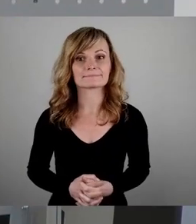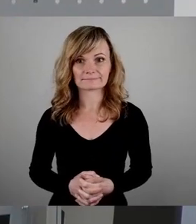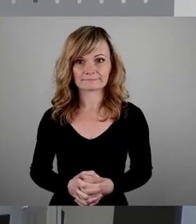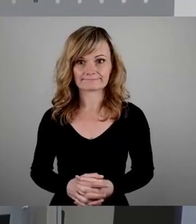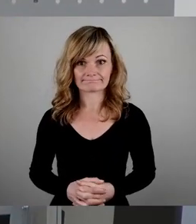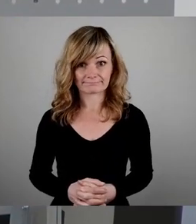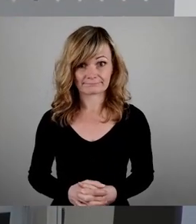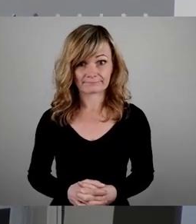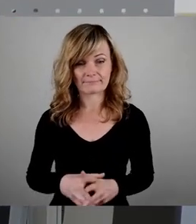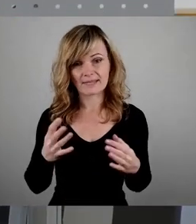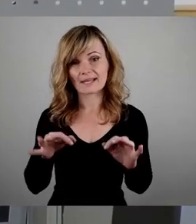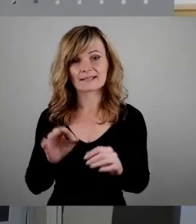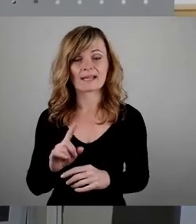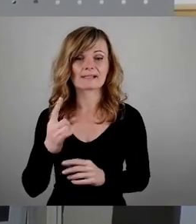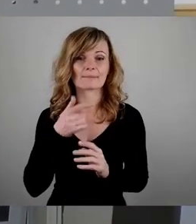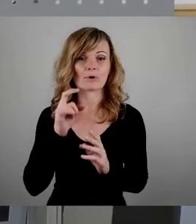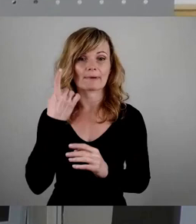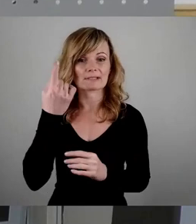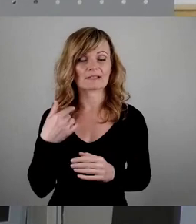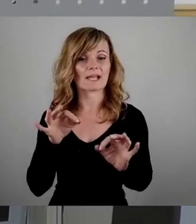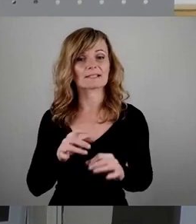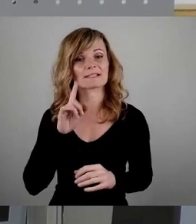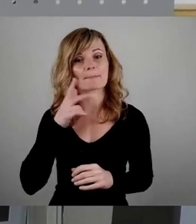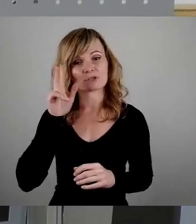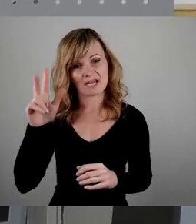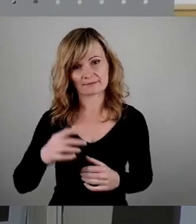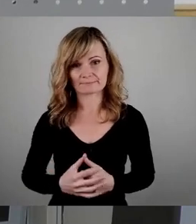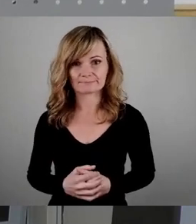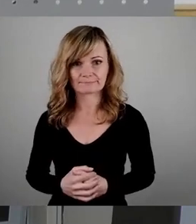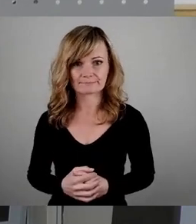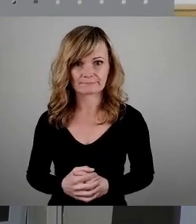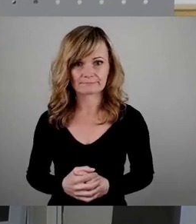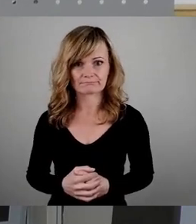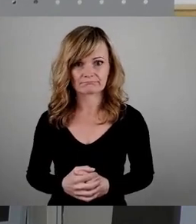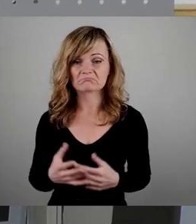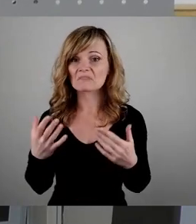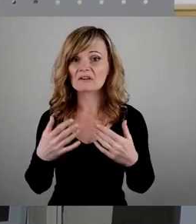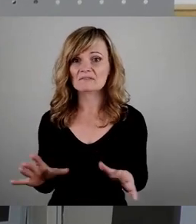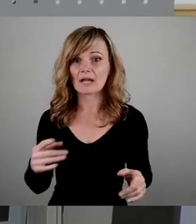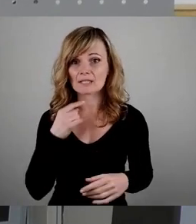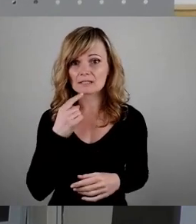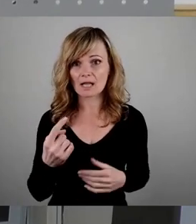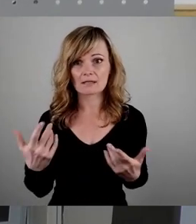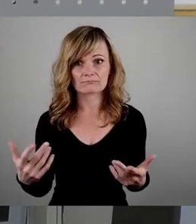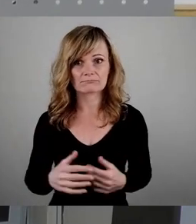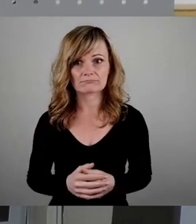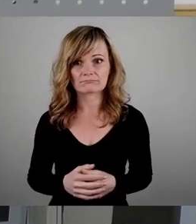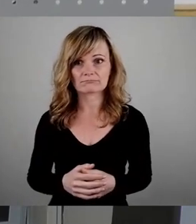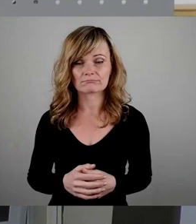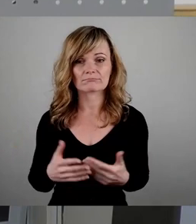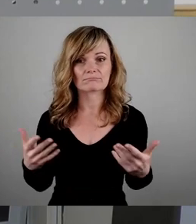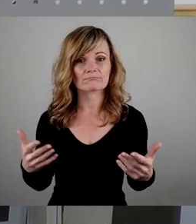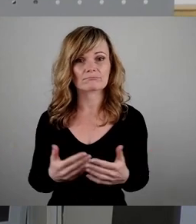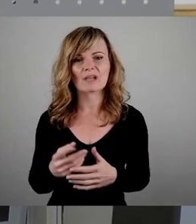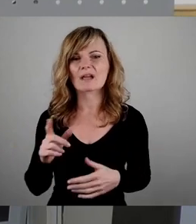Sehr geehrter Herr Erster Bürgermeister, meine sehr geehrten Damen und Herren. Um es frei herauszusagen, diese von den Linken